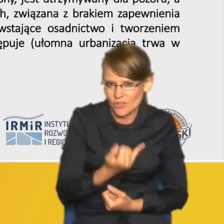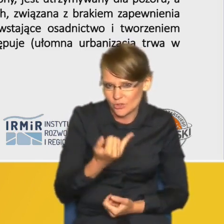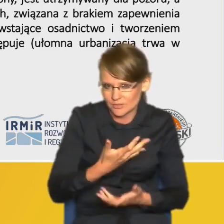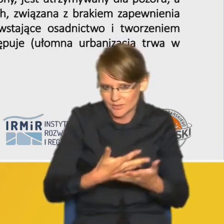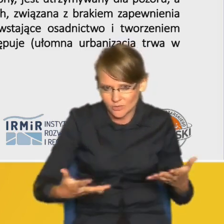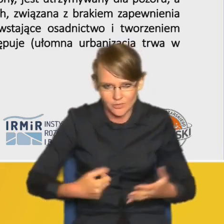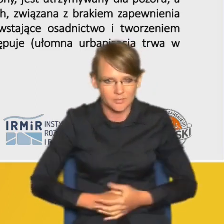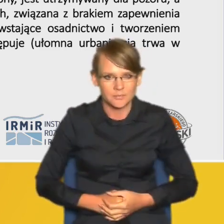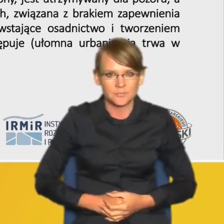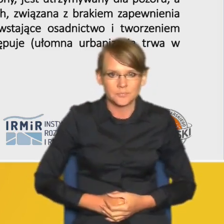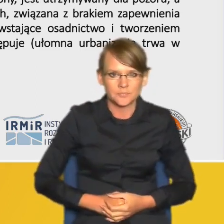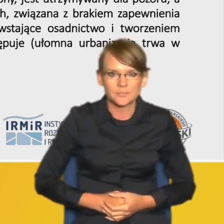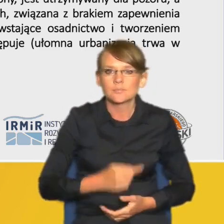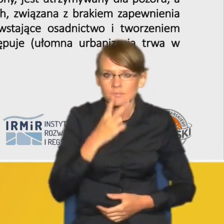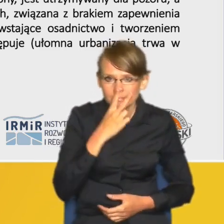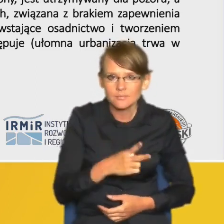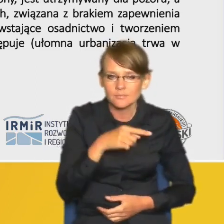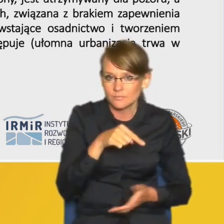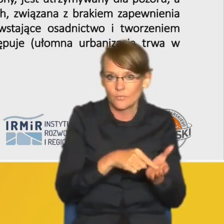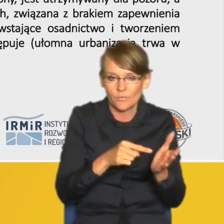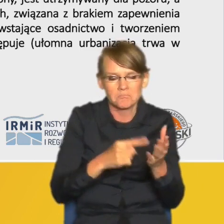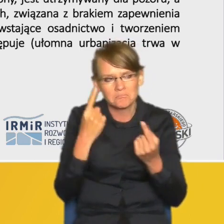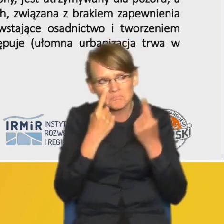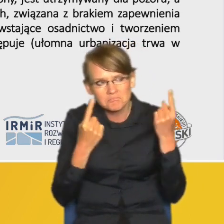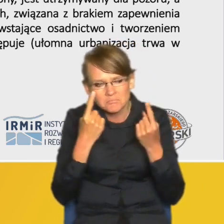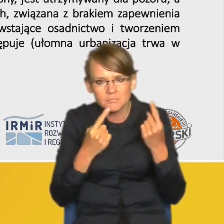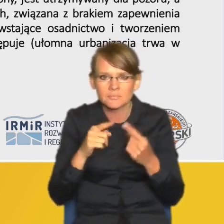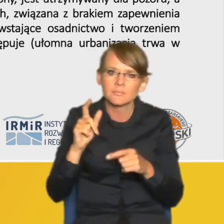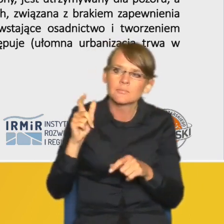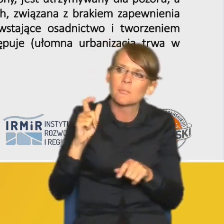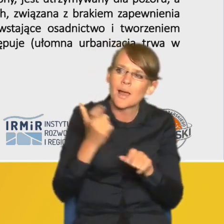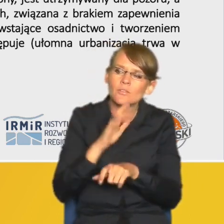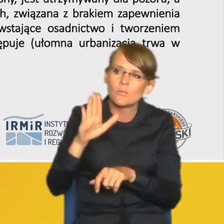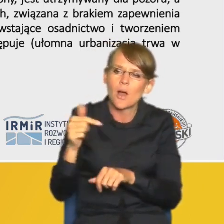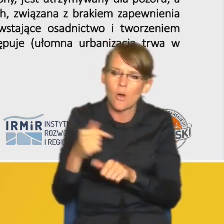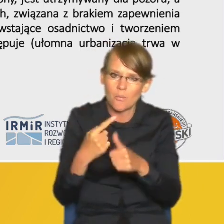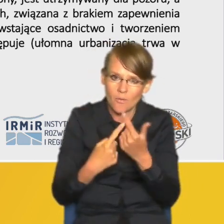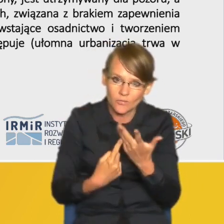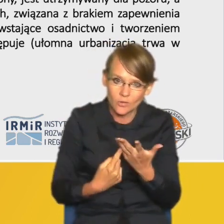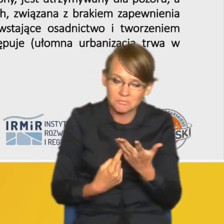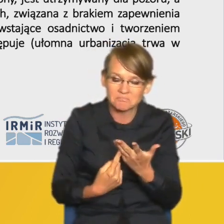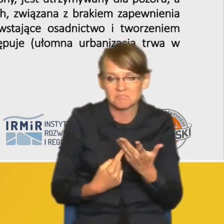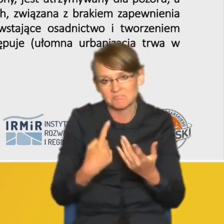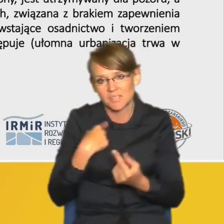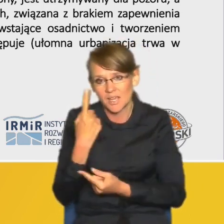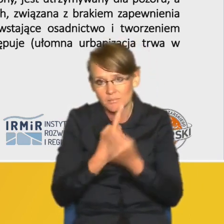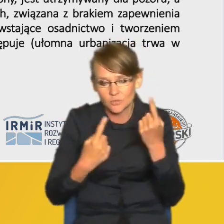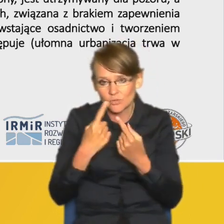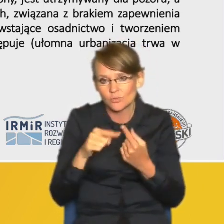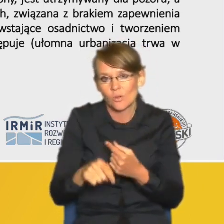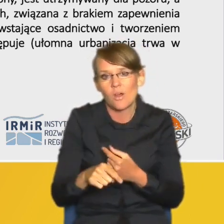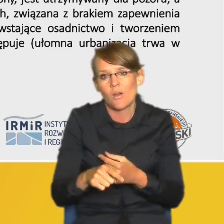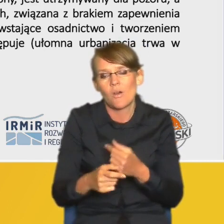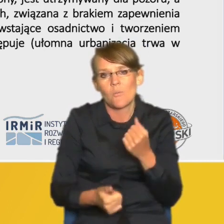więc ten sposób myślenia o obowiązkach państwa on poniekąd w dużej mierze moim zdaniem jest efektem